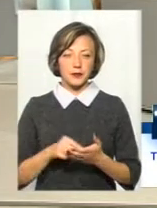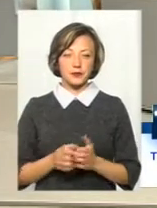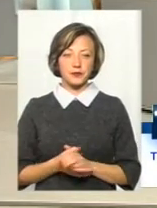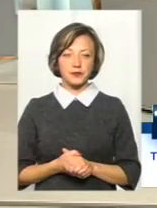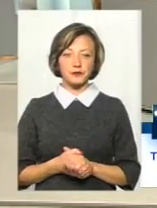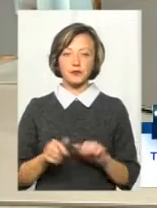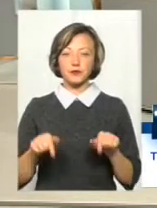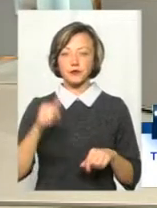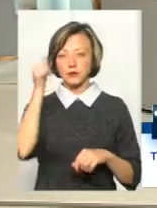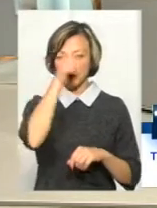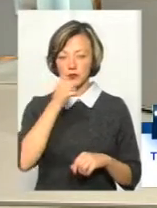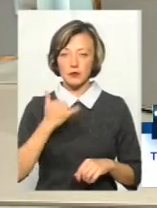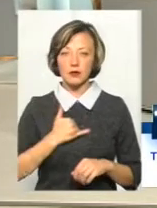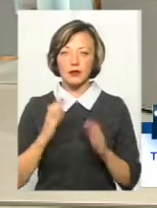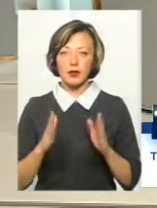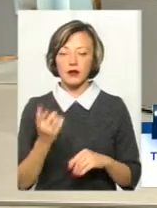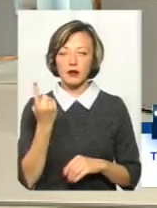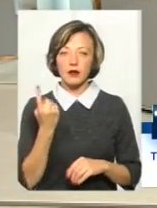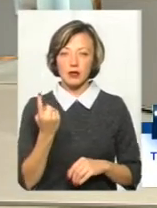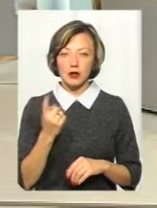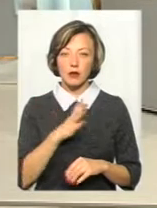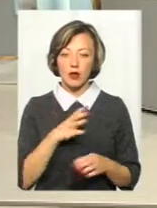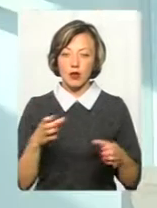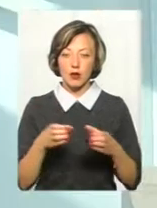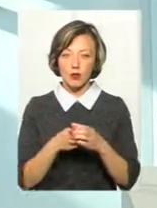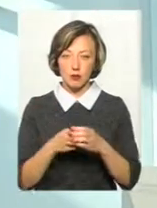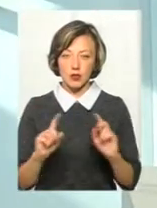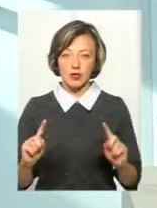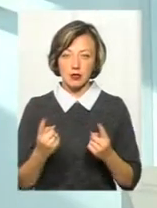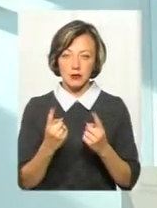Цьогоріч в нас тільки одна була група затримана.